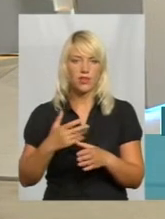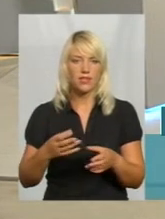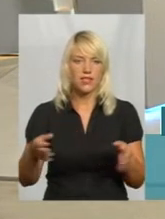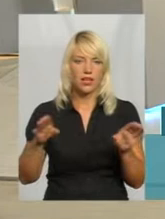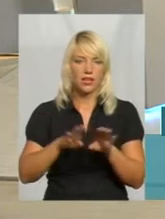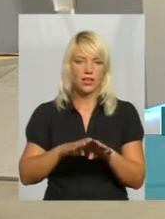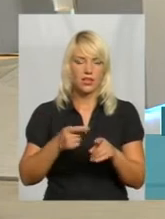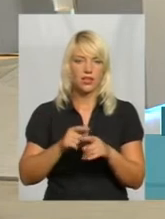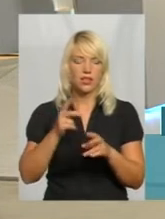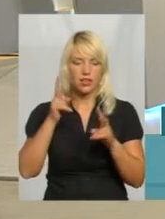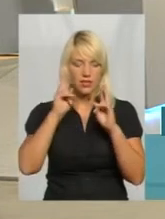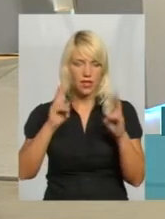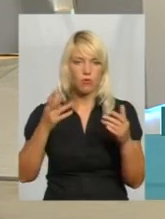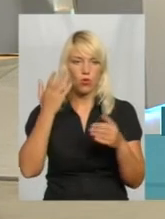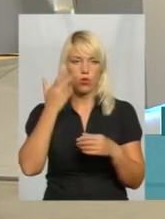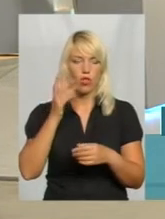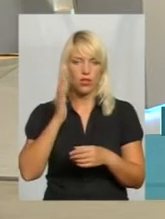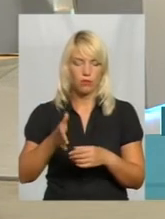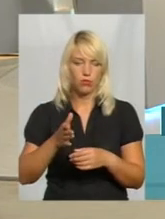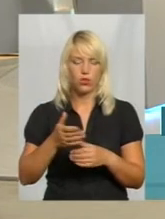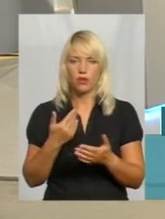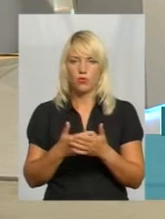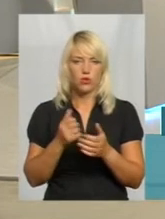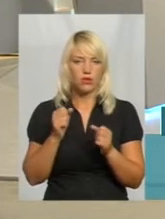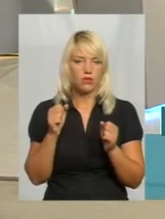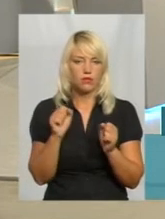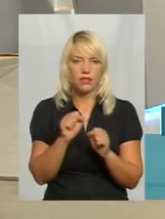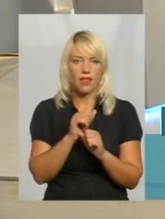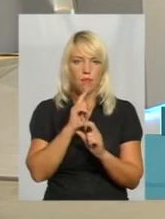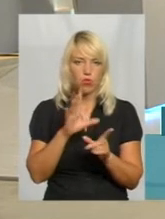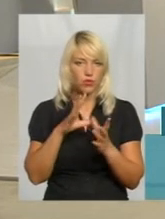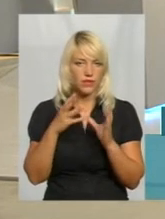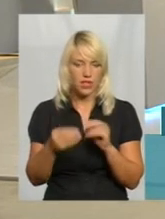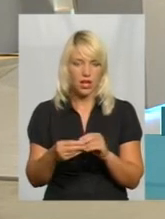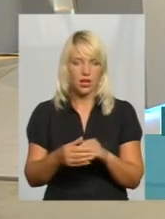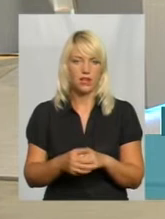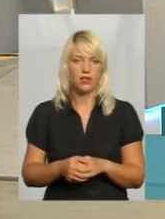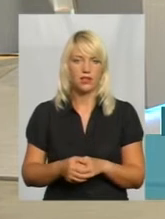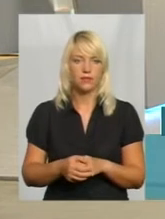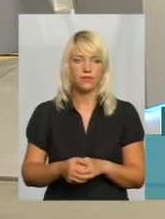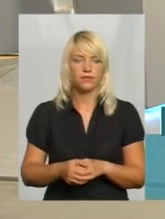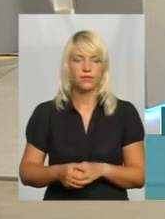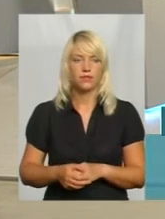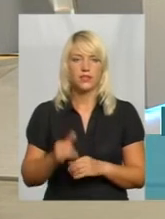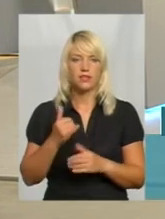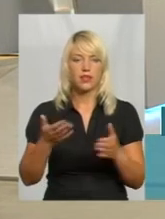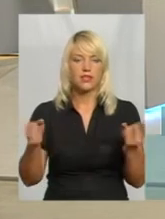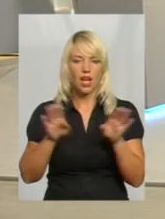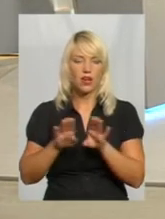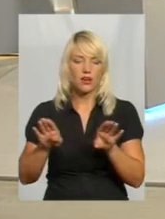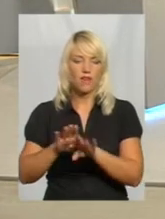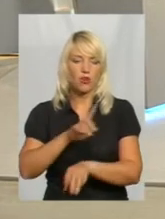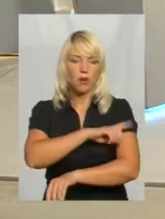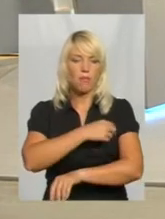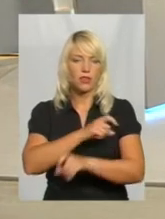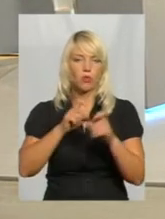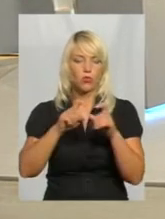І не звісно, коли буде. І на не знашо, що вже не буде. І виходить, оптимізацію, значить, закривають медпункти. Медпункти по села.